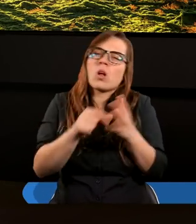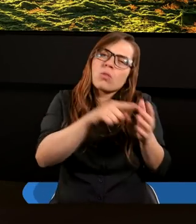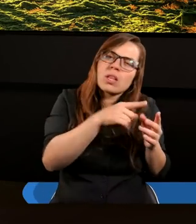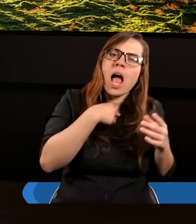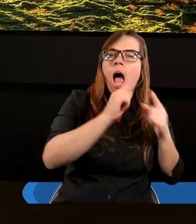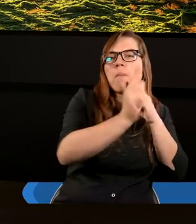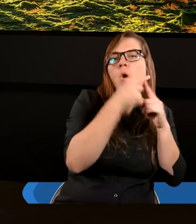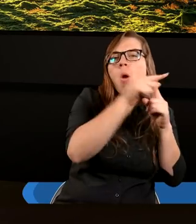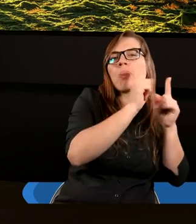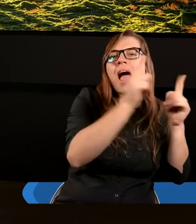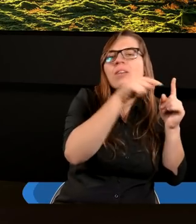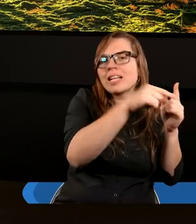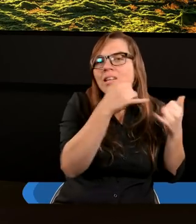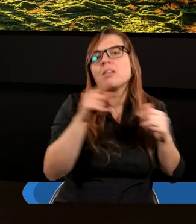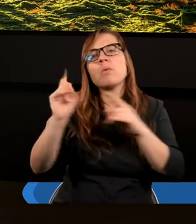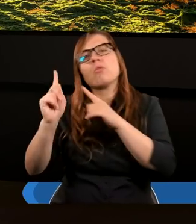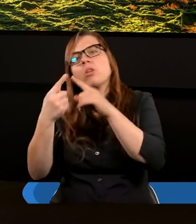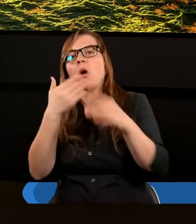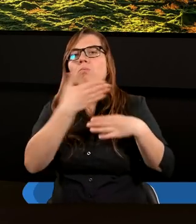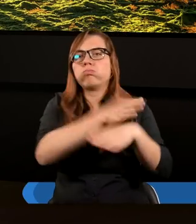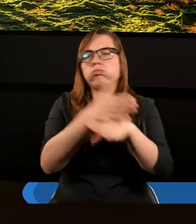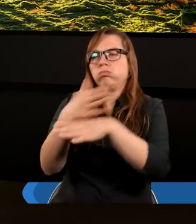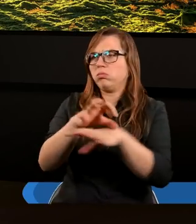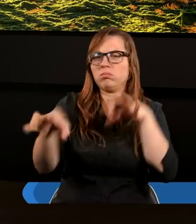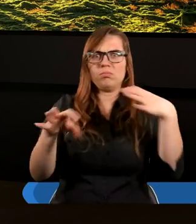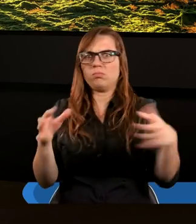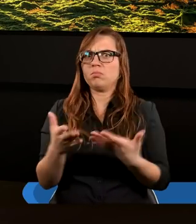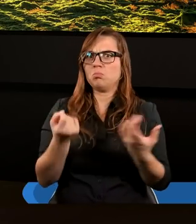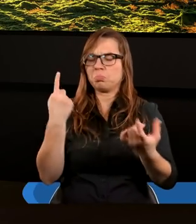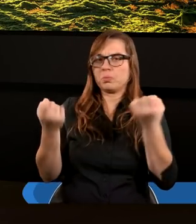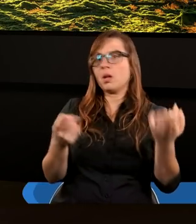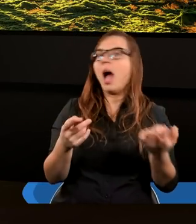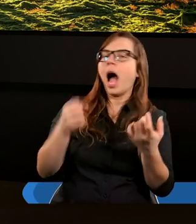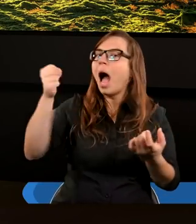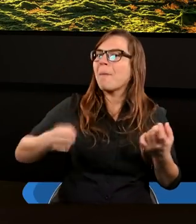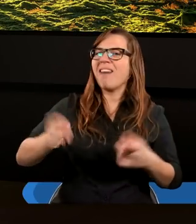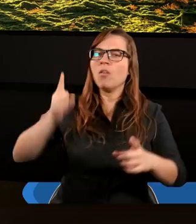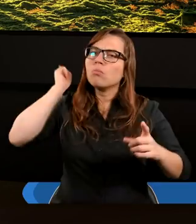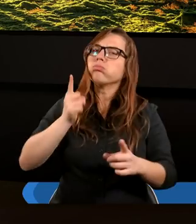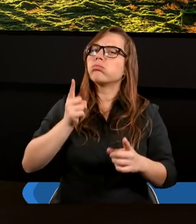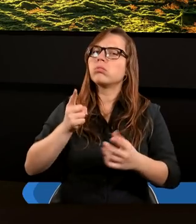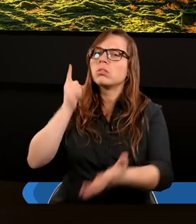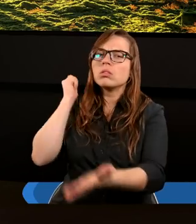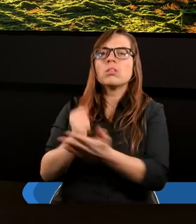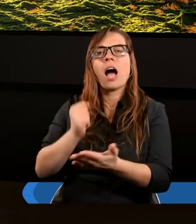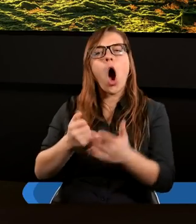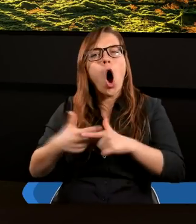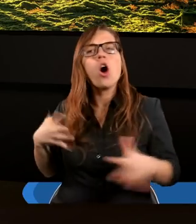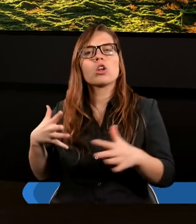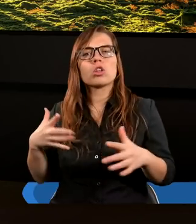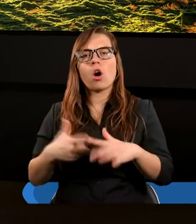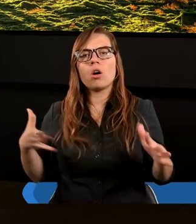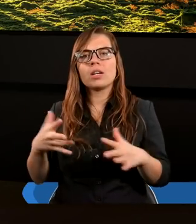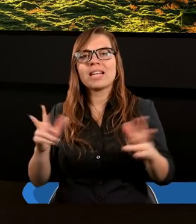nauczyciela, inni, że tego. Rozłam się pojawił. I w odpowiedzi na to Paweł tak ostro zareagował. Czy